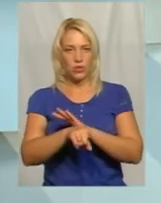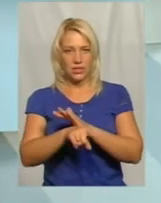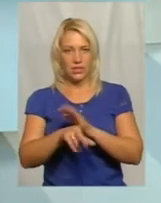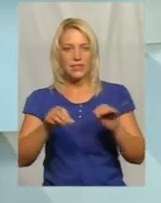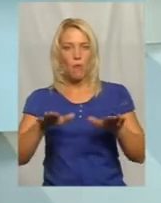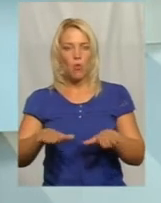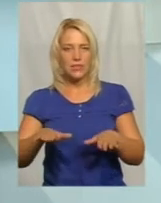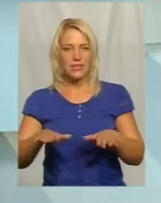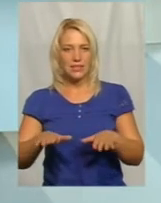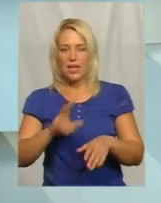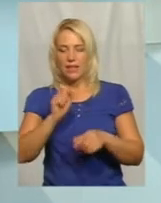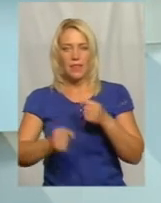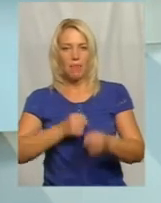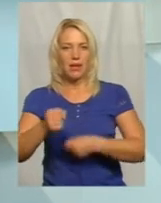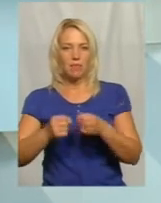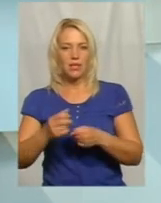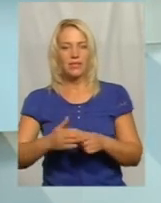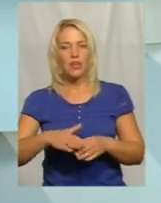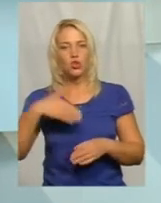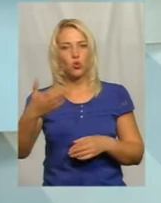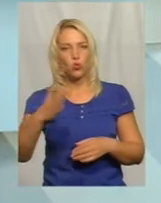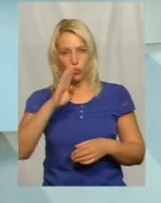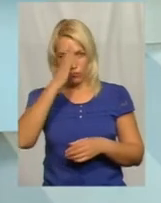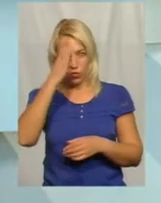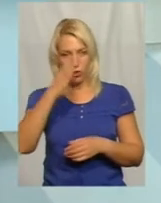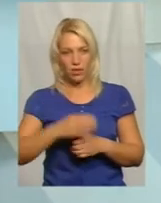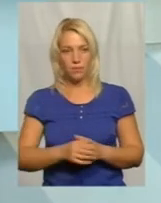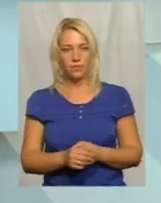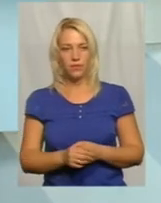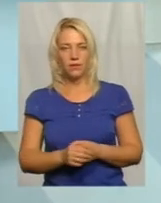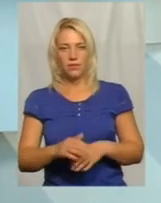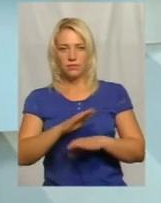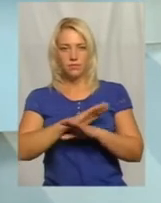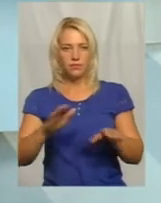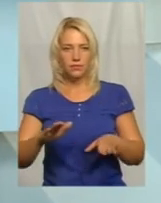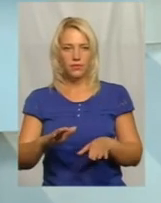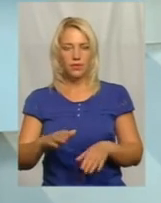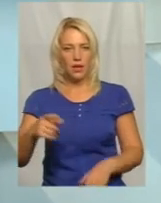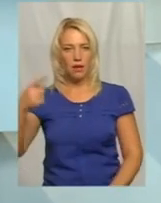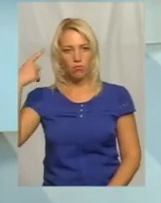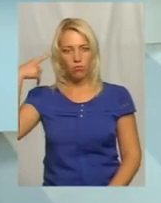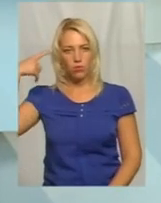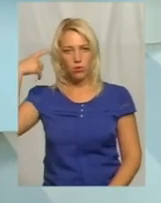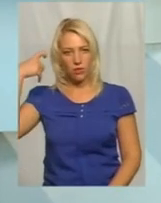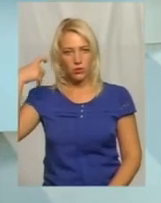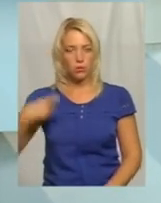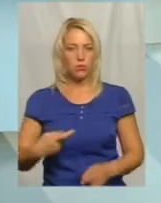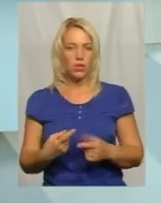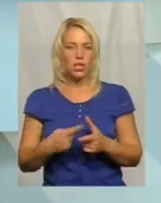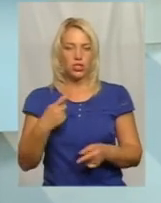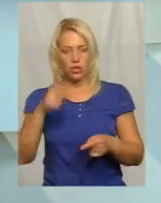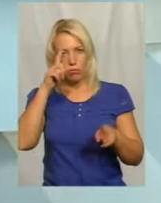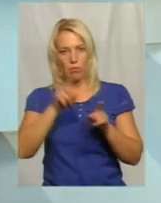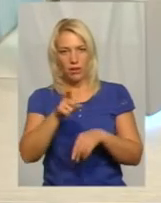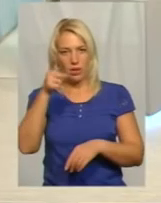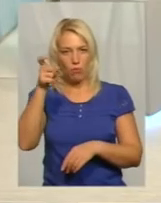не перебіг на сторону ворога, не пустив собі кулю в лоб чи побратиму в лоб.